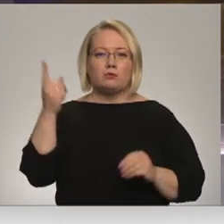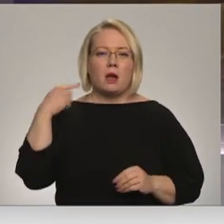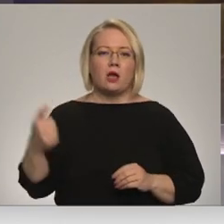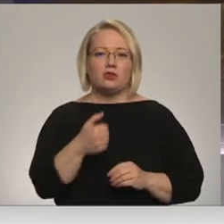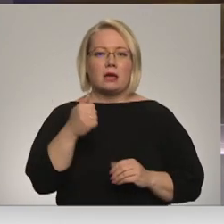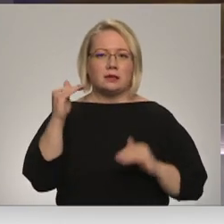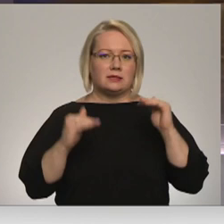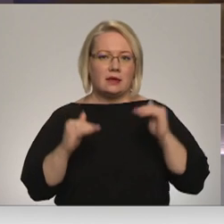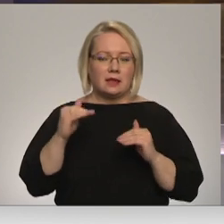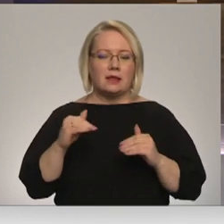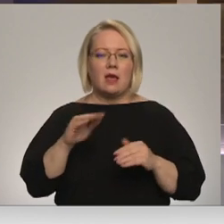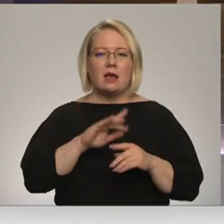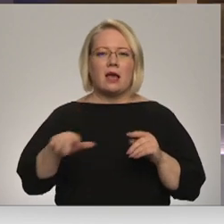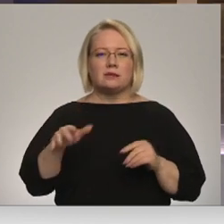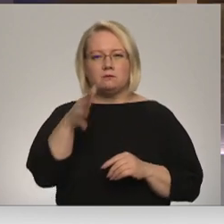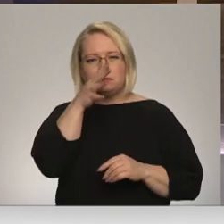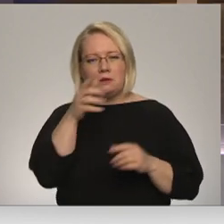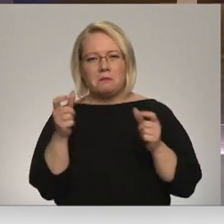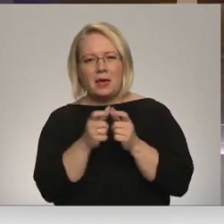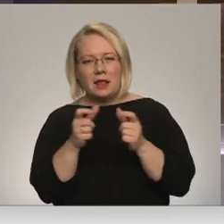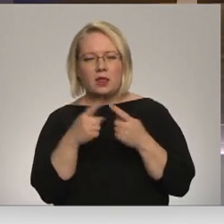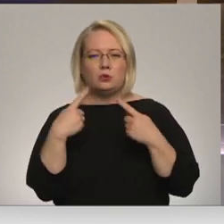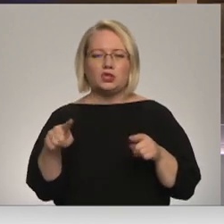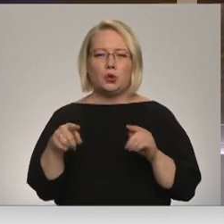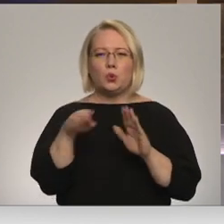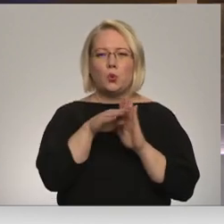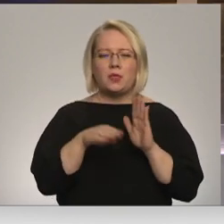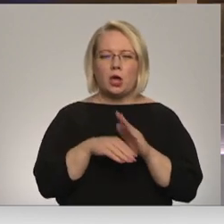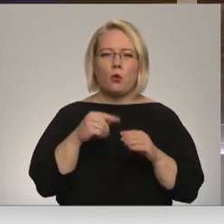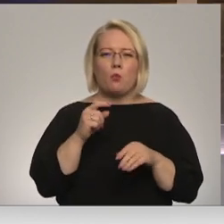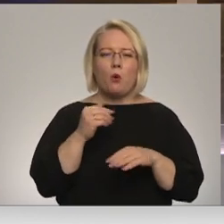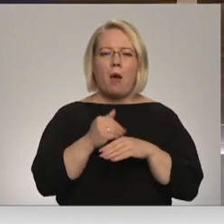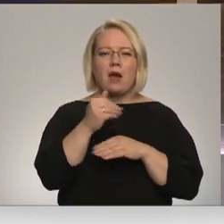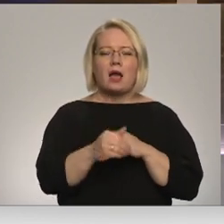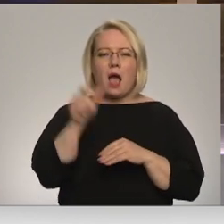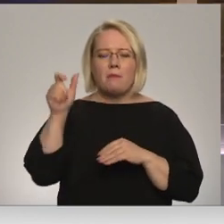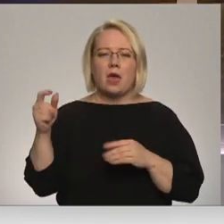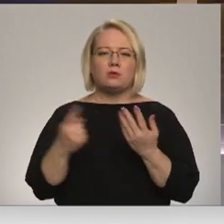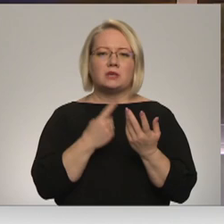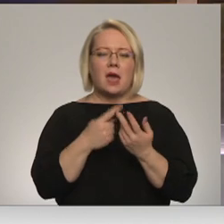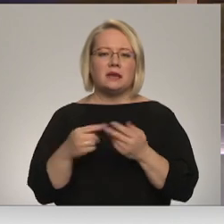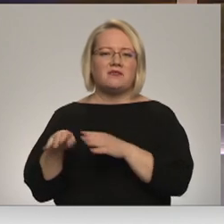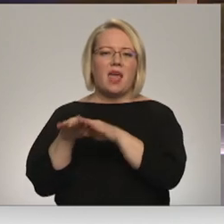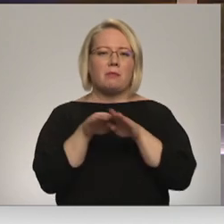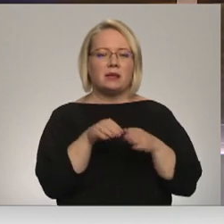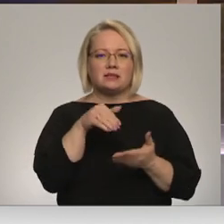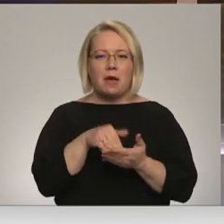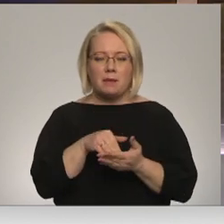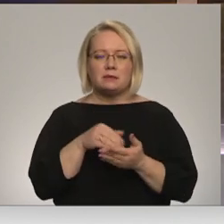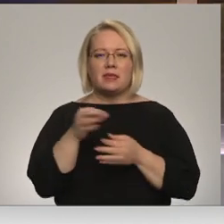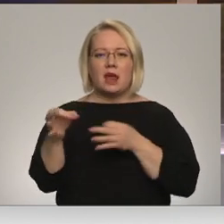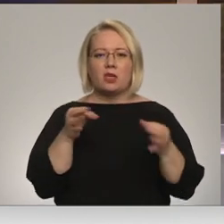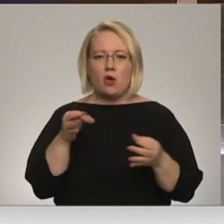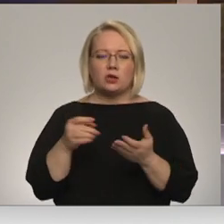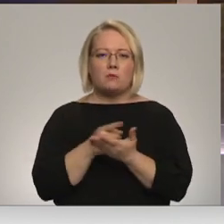statistiku, bez biļetnieku un citu noteikumu pārkāpēju skaits esot vienmērīgi stabils, savukārt reģionālajos maršrtos